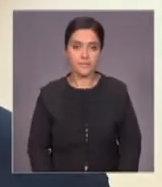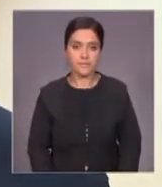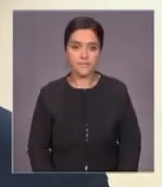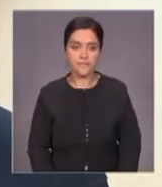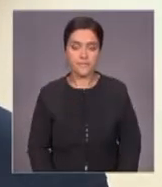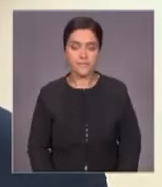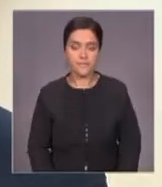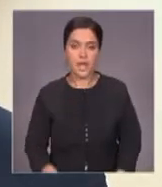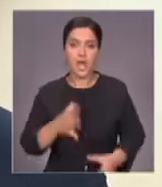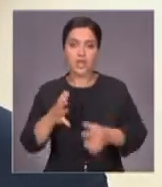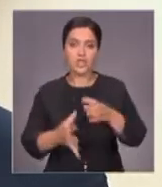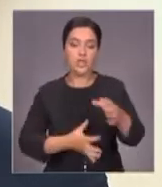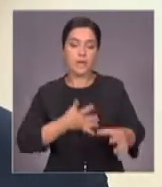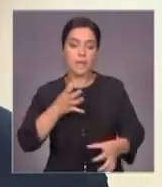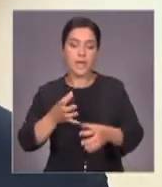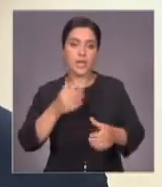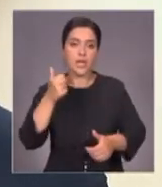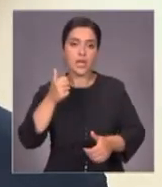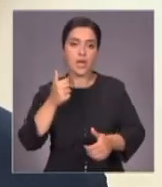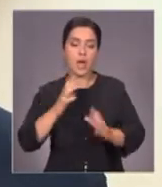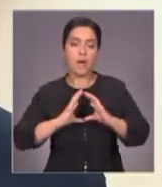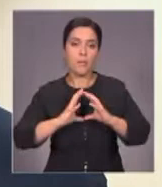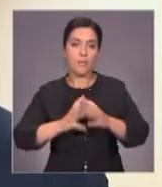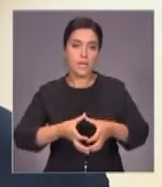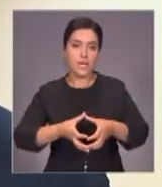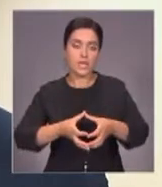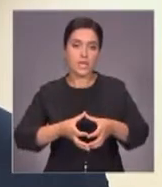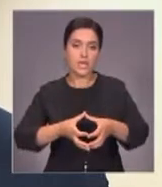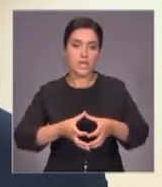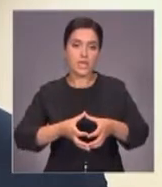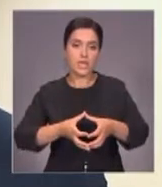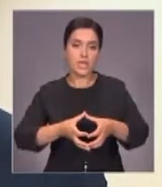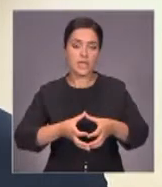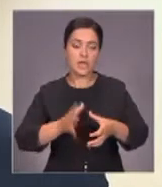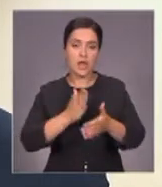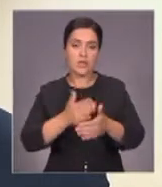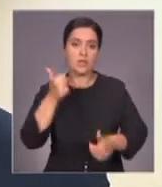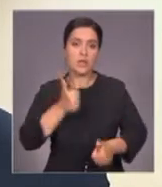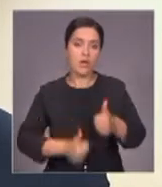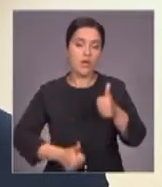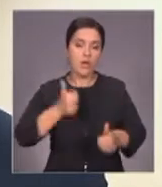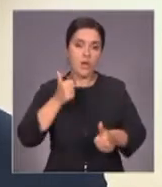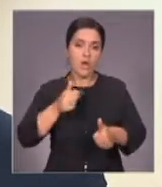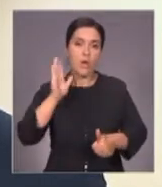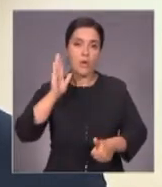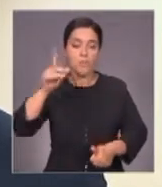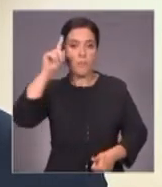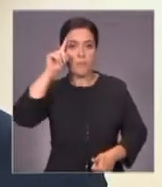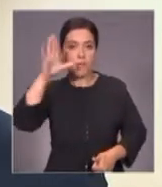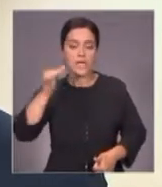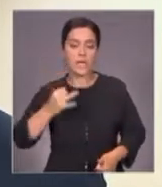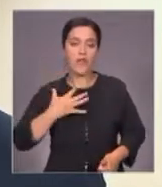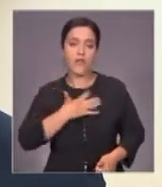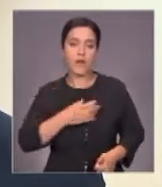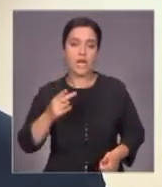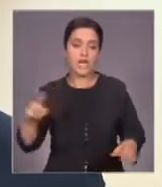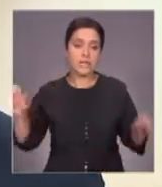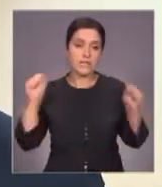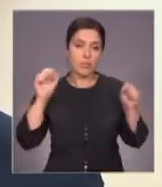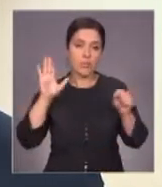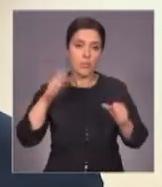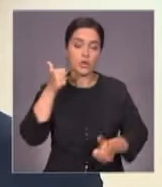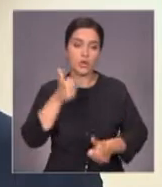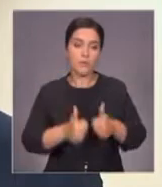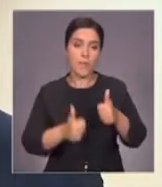Чемпионат мира пользуется популярностью. Он очень популярен и очень важен для спортсменов, потому что они будут